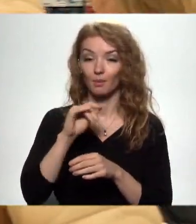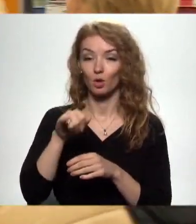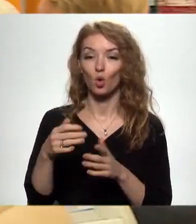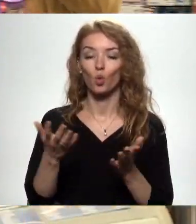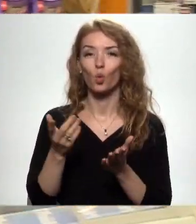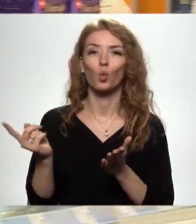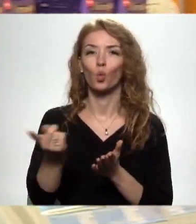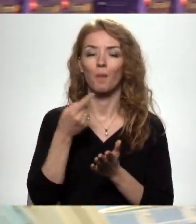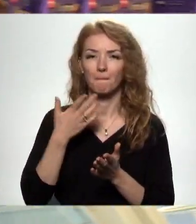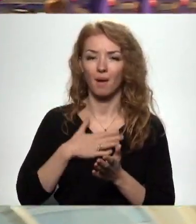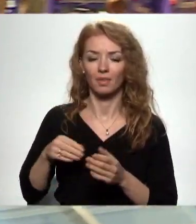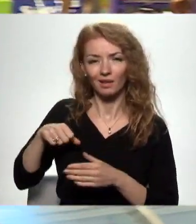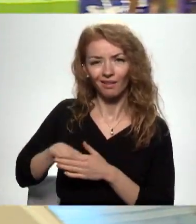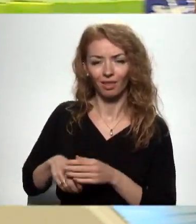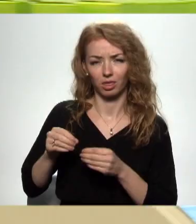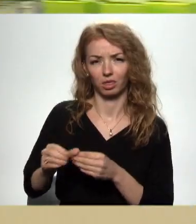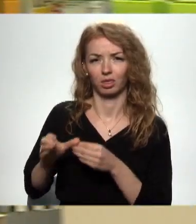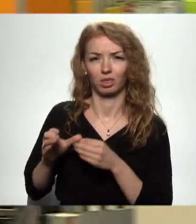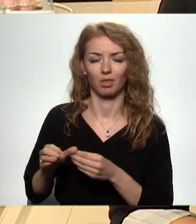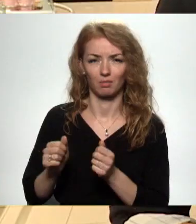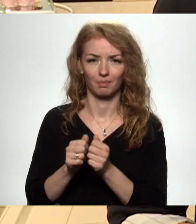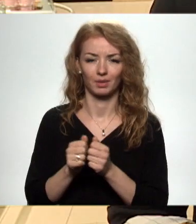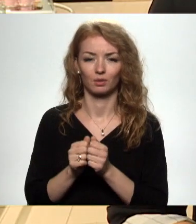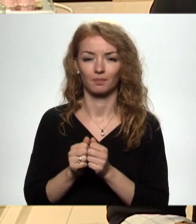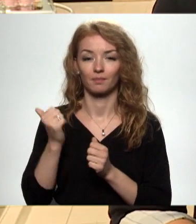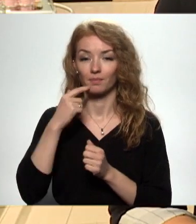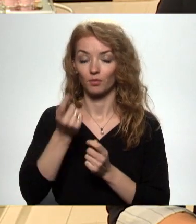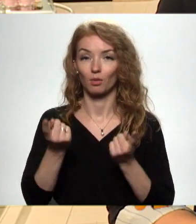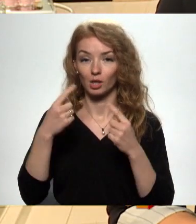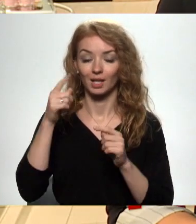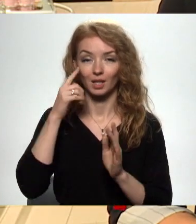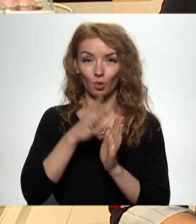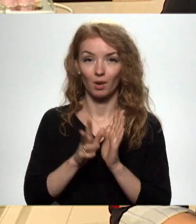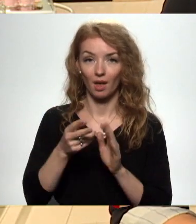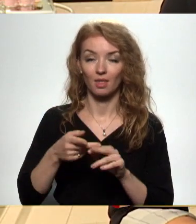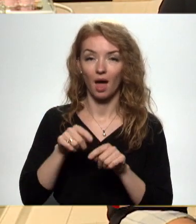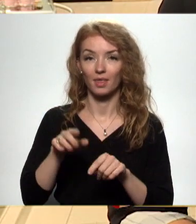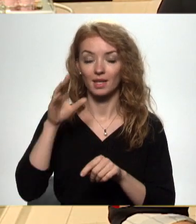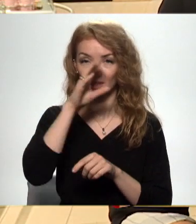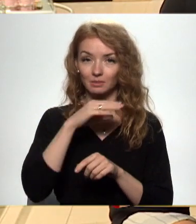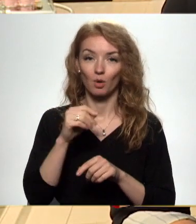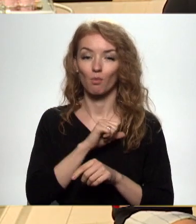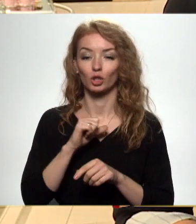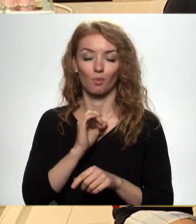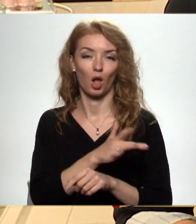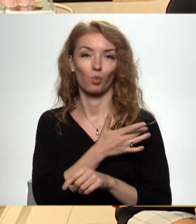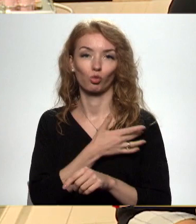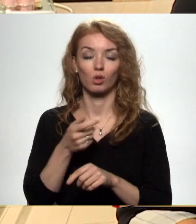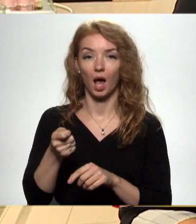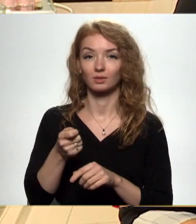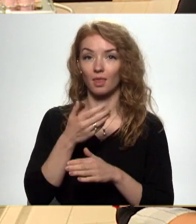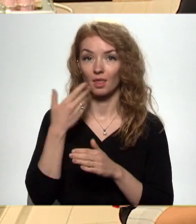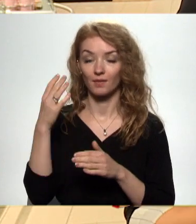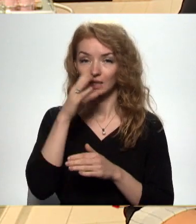kuram gan patīk nesāt līdzi makā šos kuponus? Pašreiz esam apzinājuši, ka šāda iespēja diemžēl pašapkārpošanās kasēs nav.